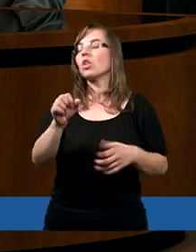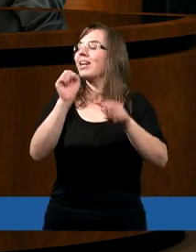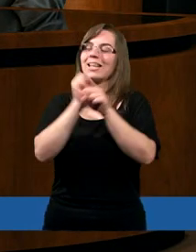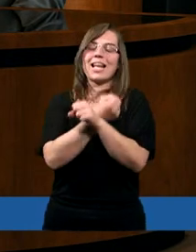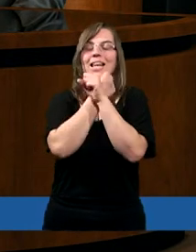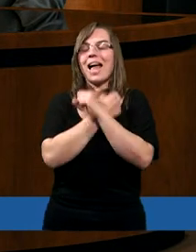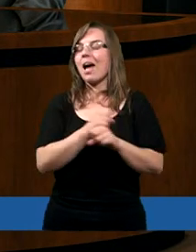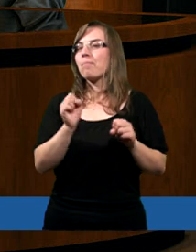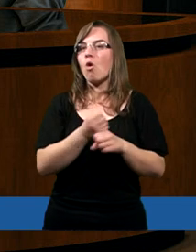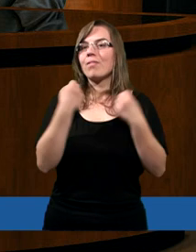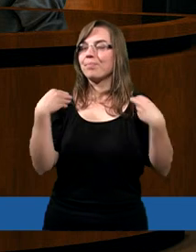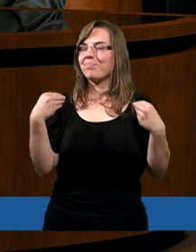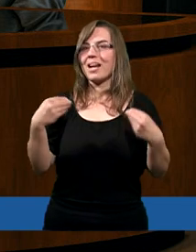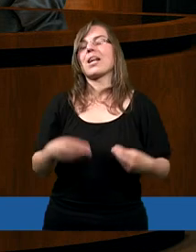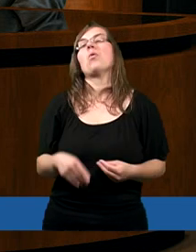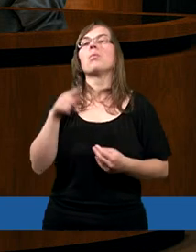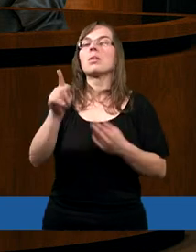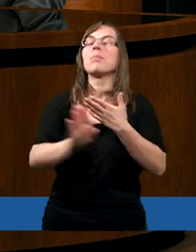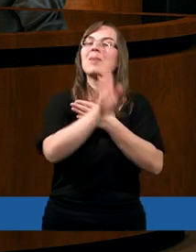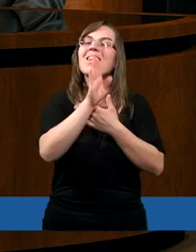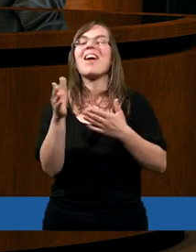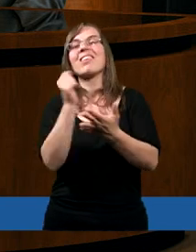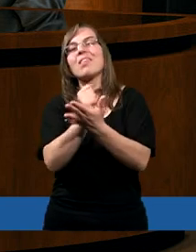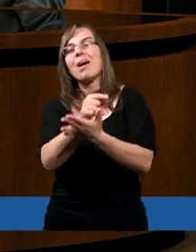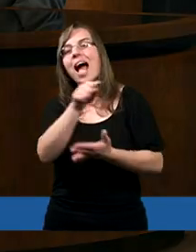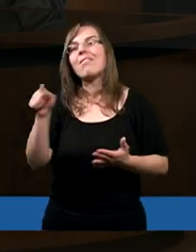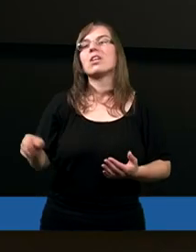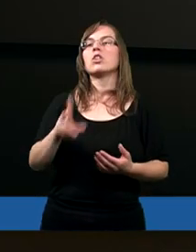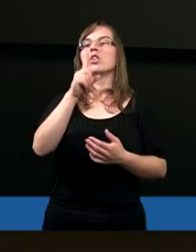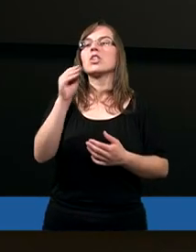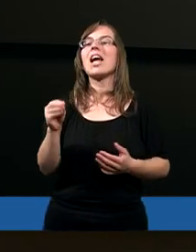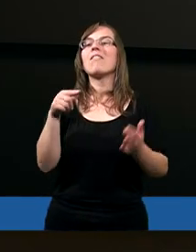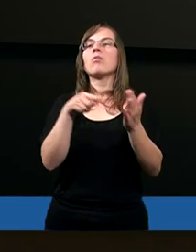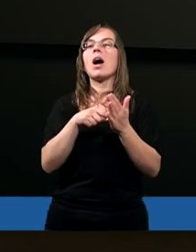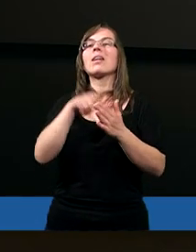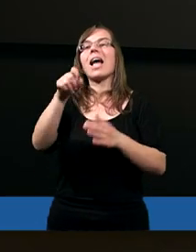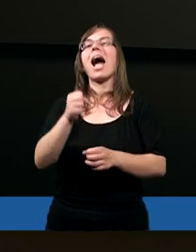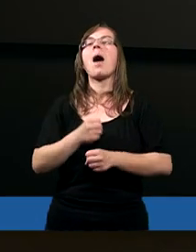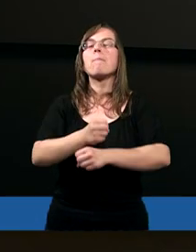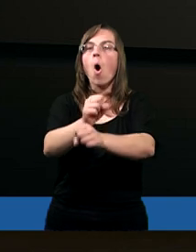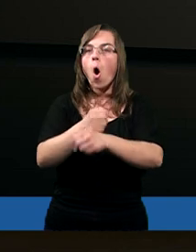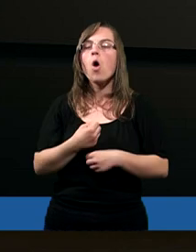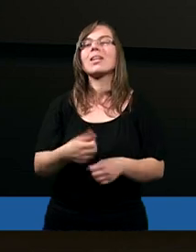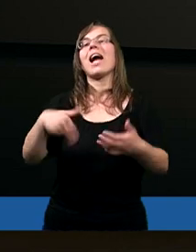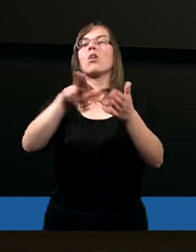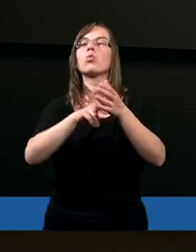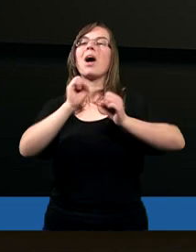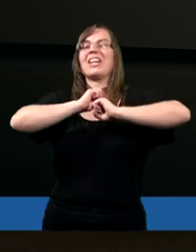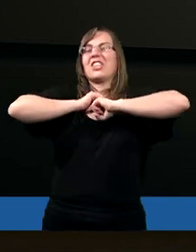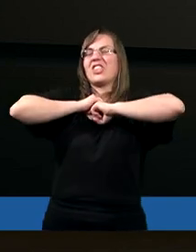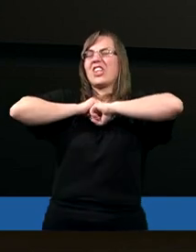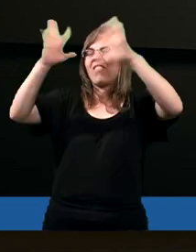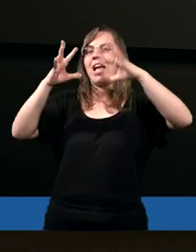niesamowite, które tutaj są przedstawione, prawda, że właśnie mamy trzymać się tej pochodni, która świeci,